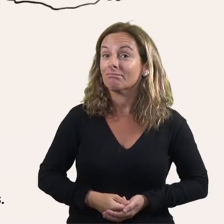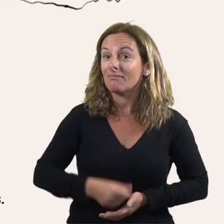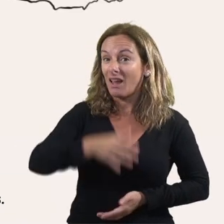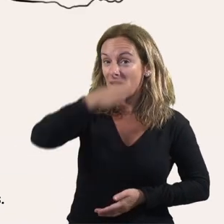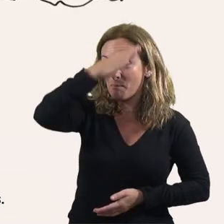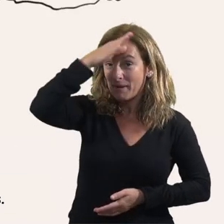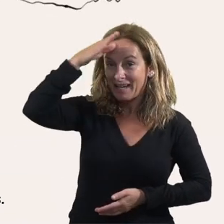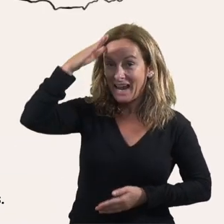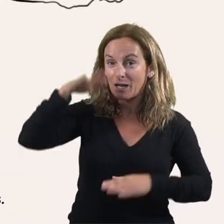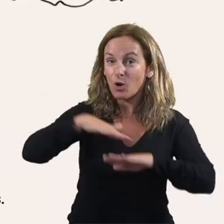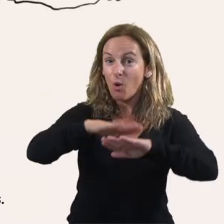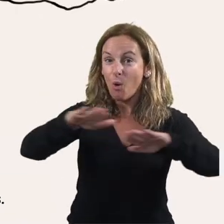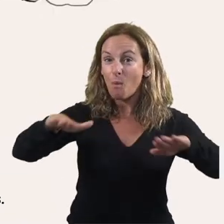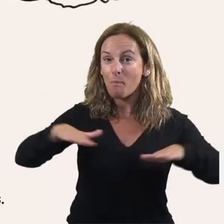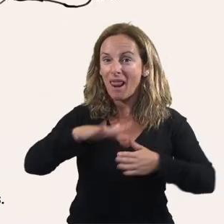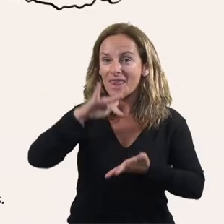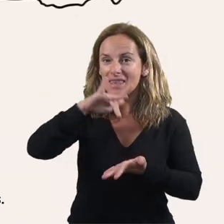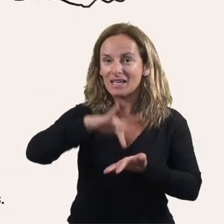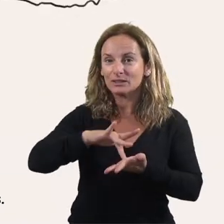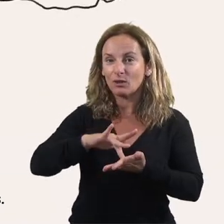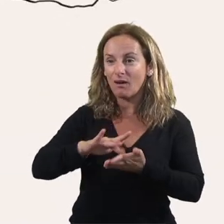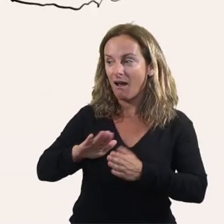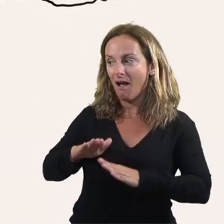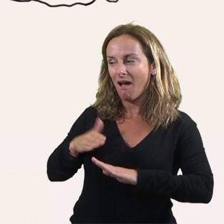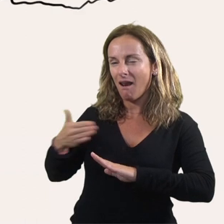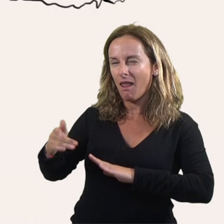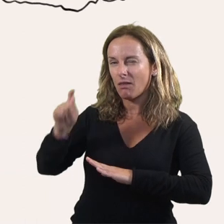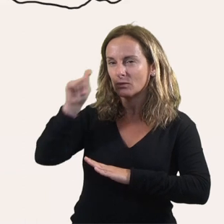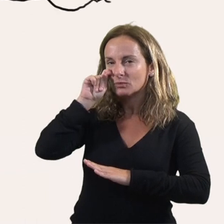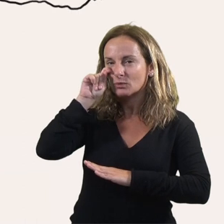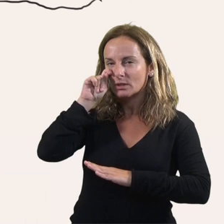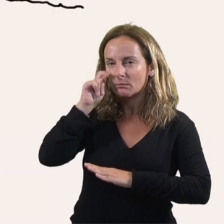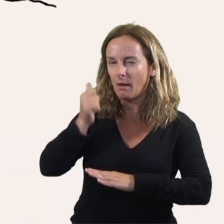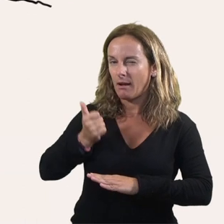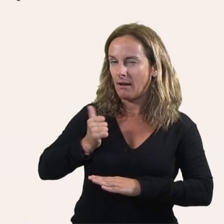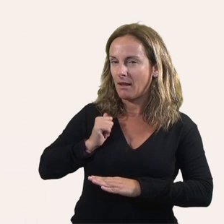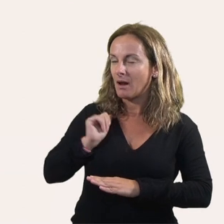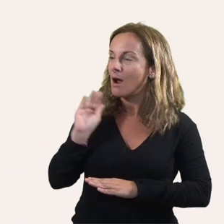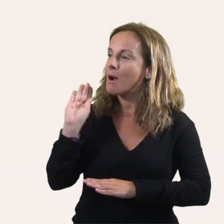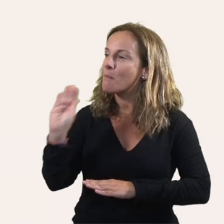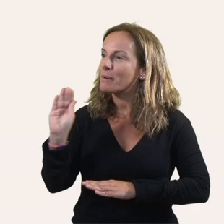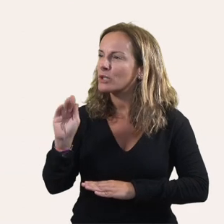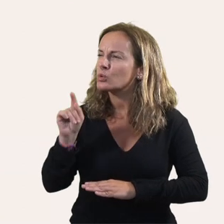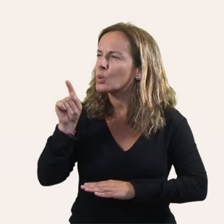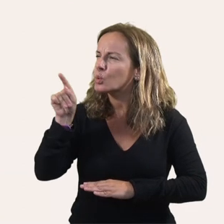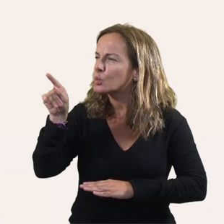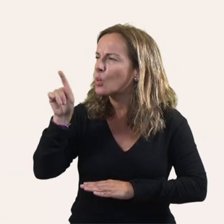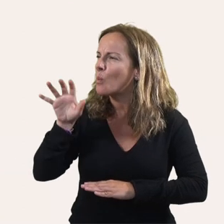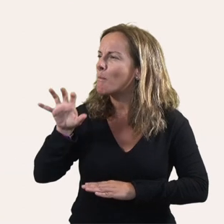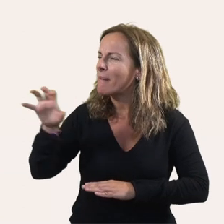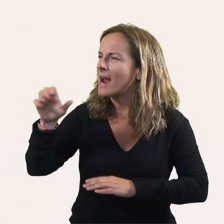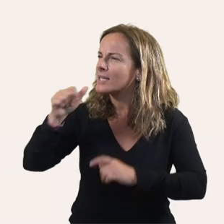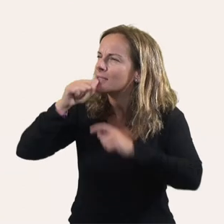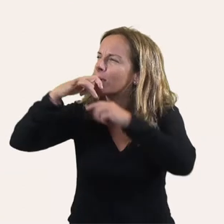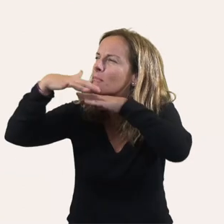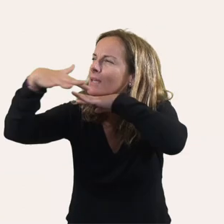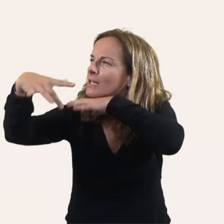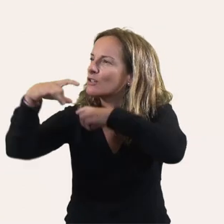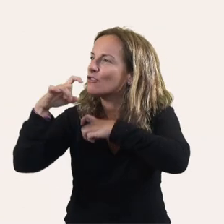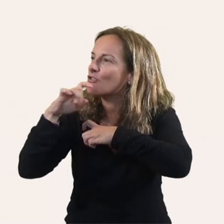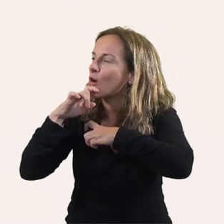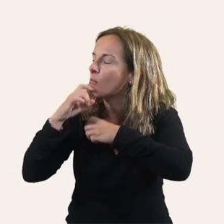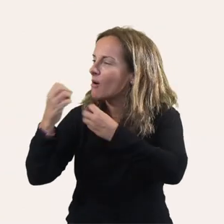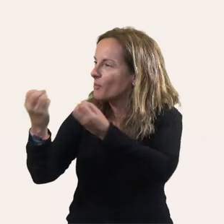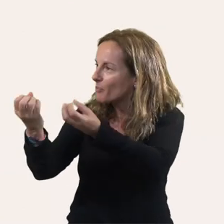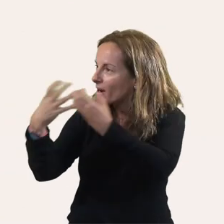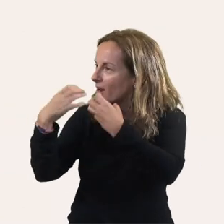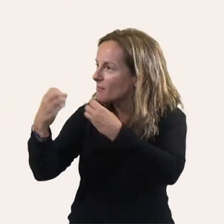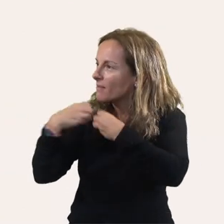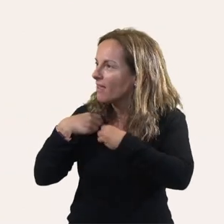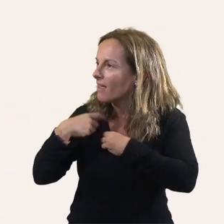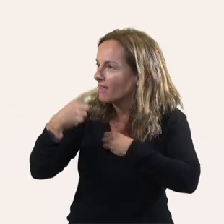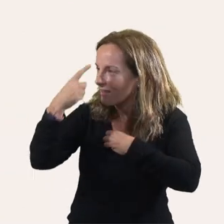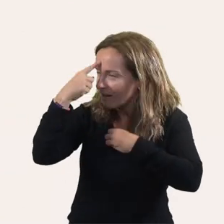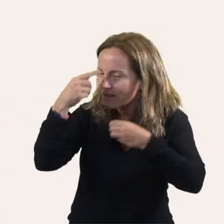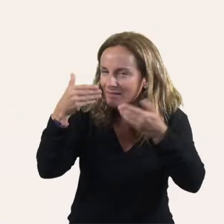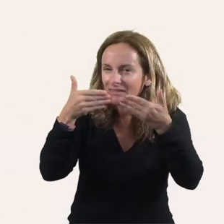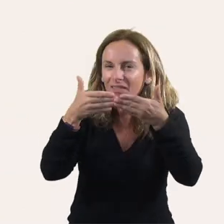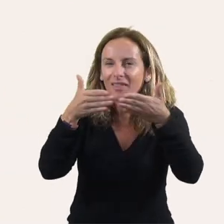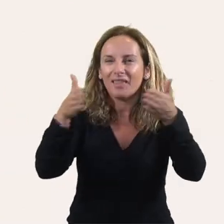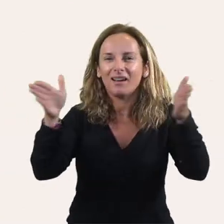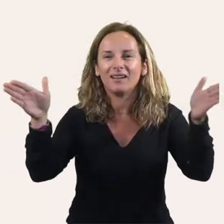Tabaiola com són les aigües del seu país. És una porta al món i una manera molt diferent de viure a la platja.